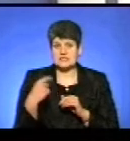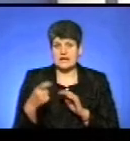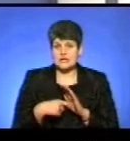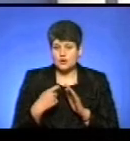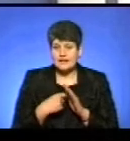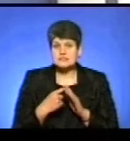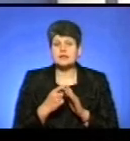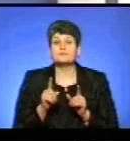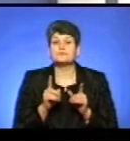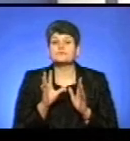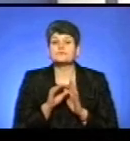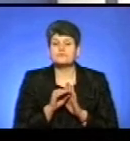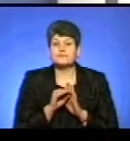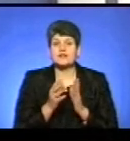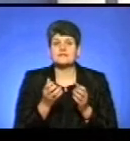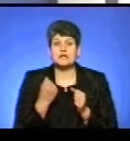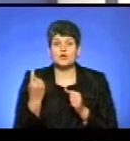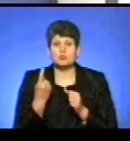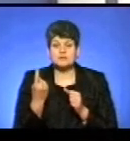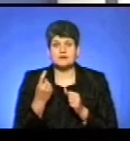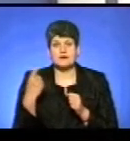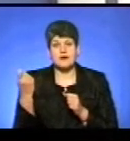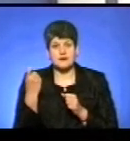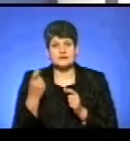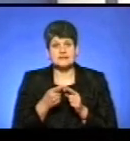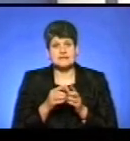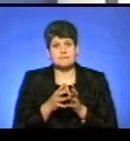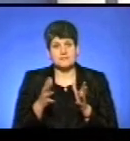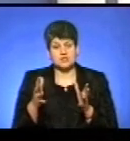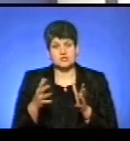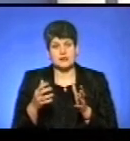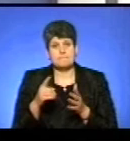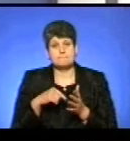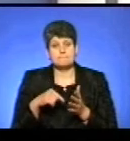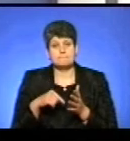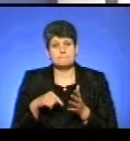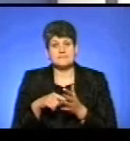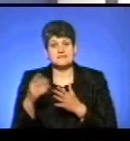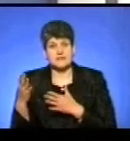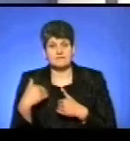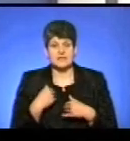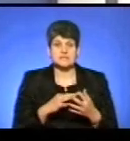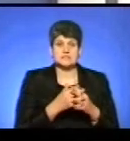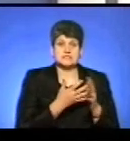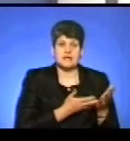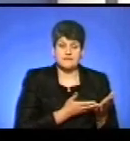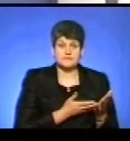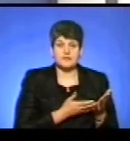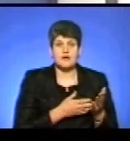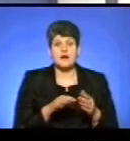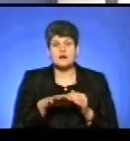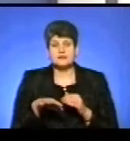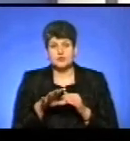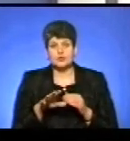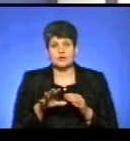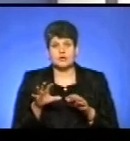урахуванням. Тобто, взяли областя, де, наприклад, Харківська – це більше міського населення, як сільського, в нас це більше сільського, як міського, ну, і, відповідно, території,